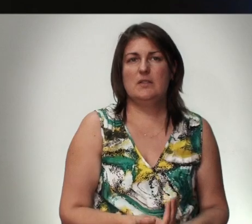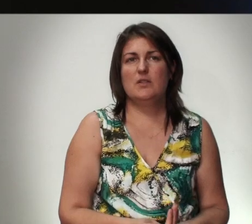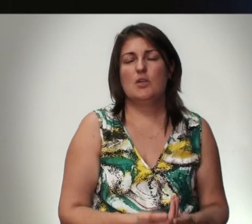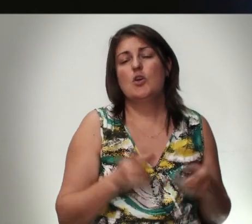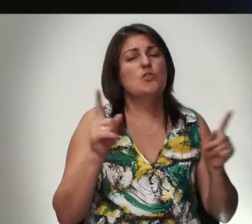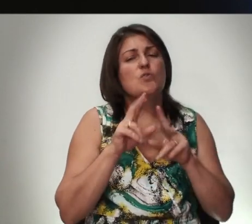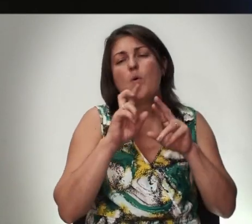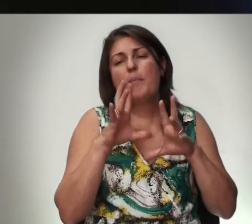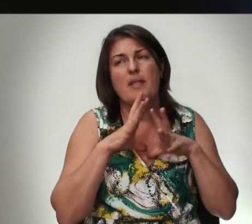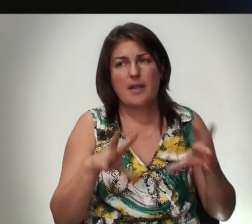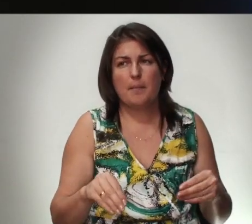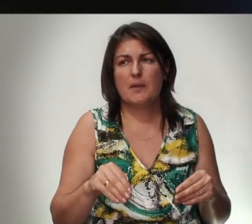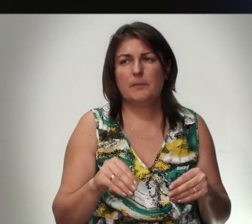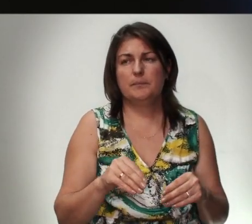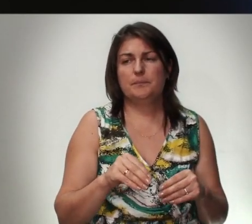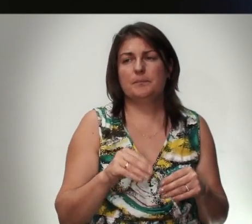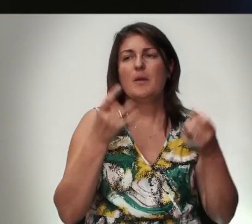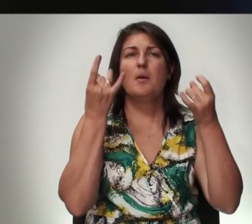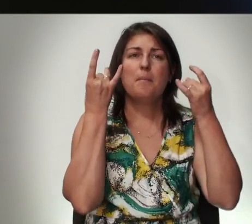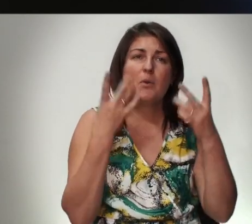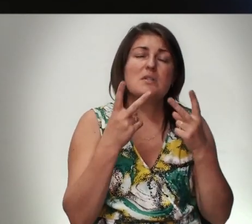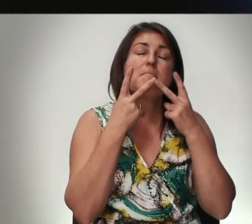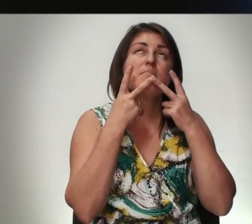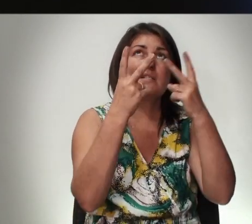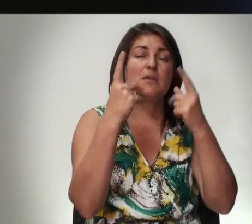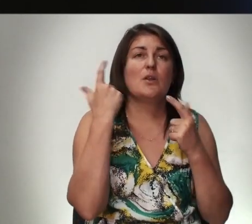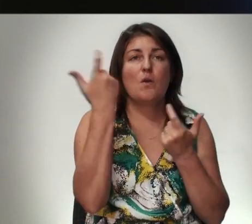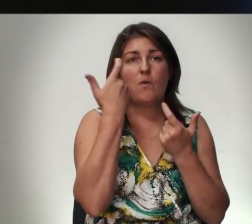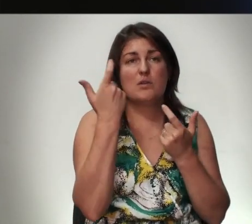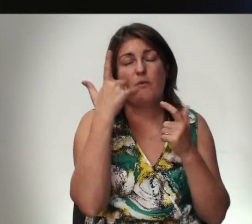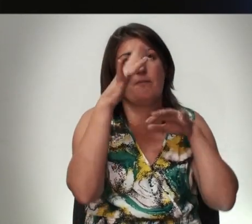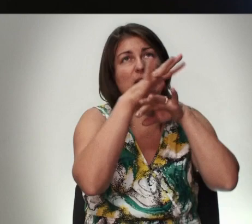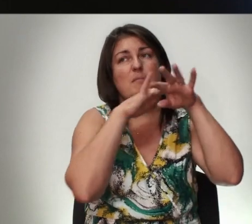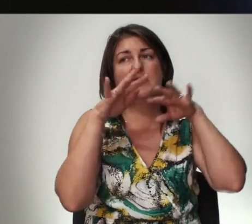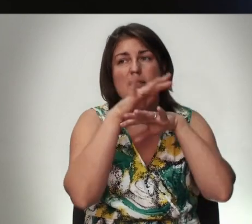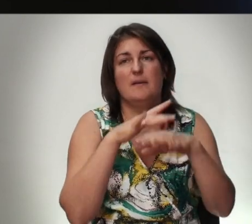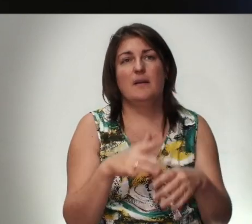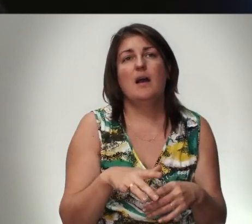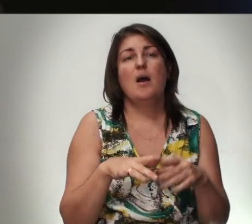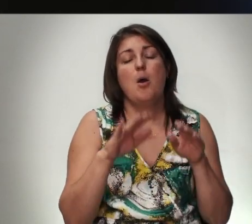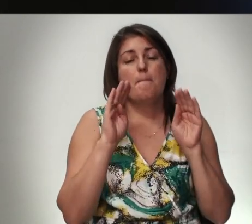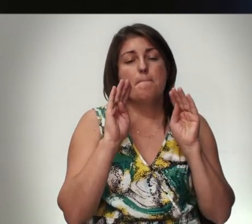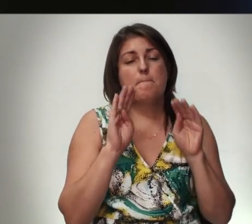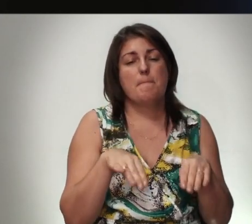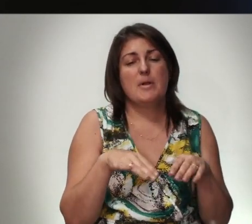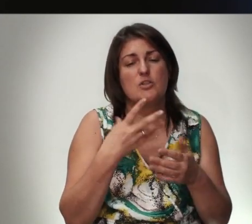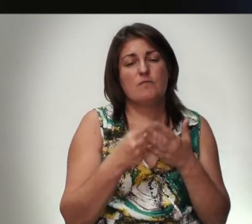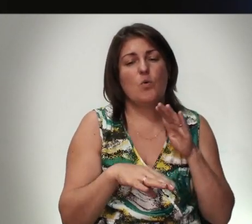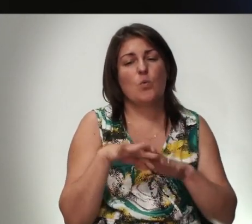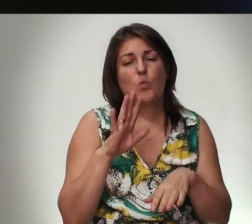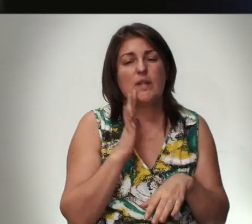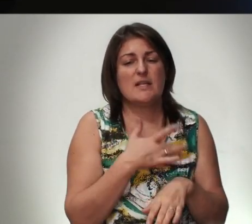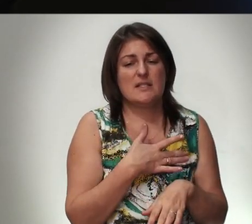Что Бо Ни Было Просто Посмотри Господу В Небесах Положи Свою Руку На Сердце